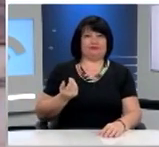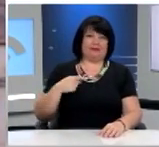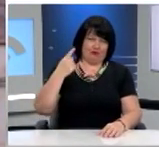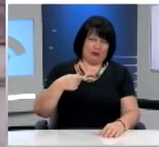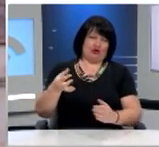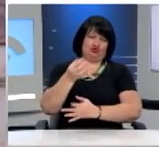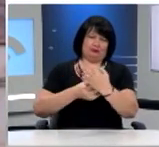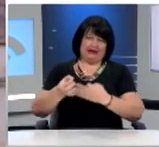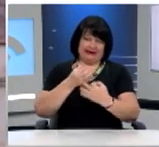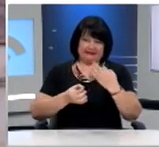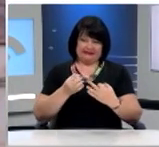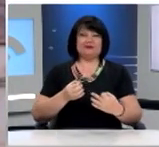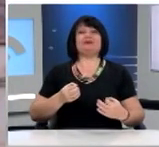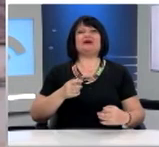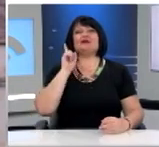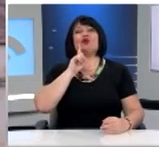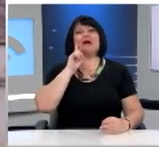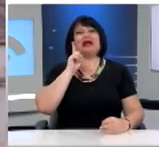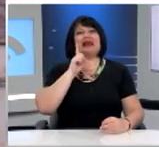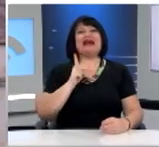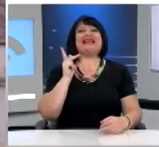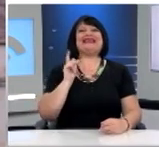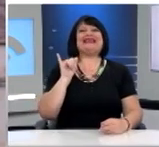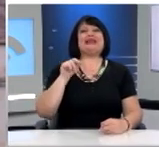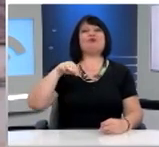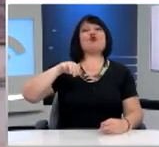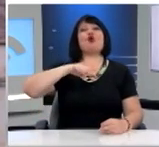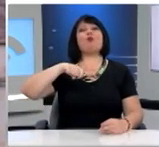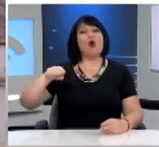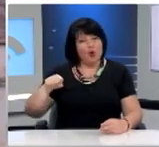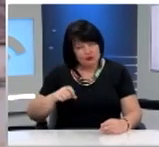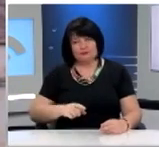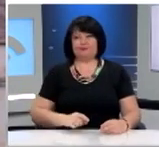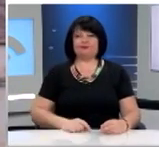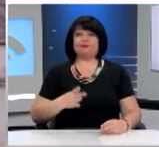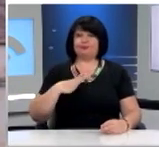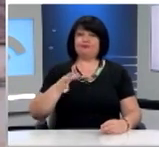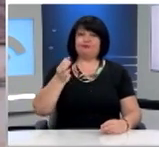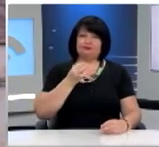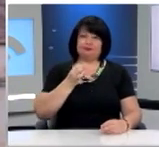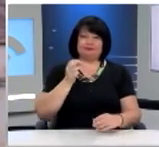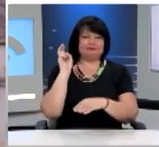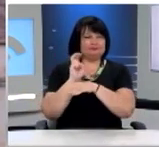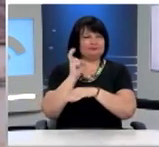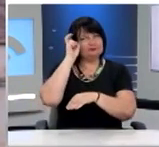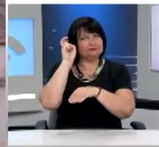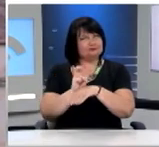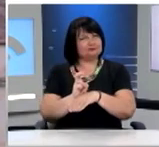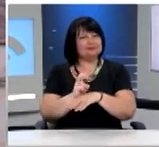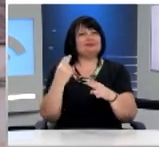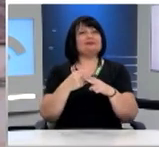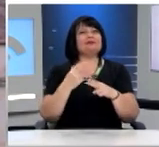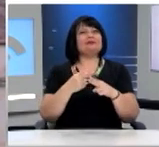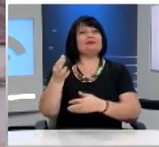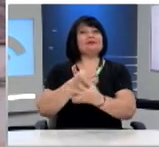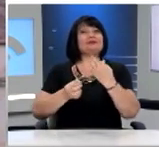στην έφηβο βουλευτή κυρία Κυμπουροπούλου, θα ήθελα να πω ότι συγκράτησα τη σημασία